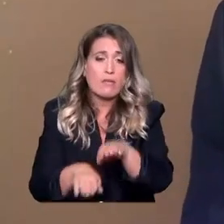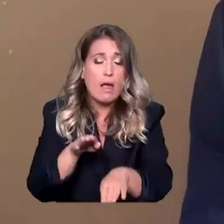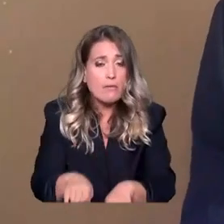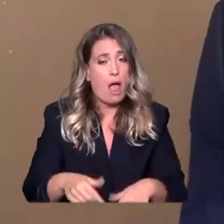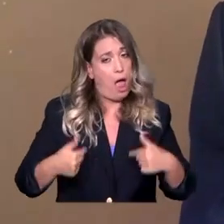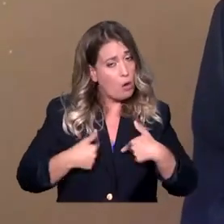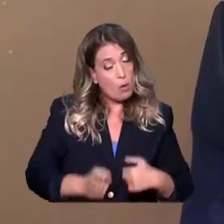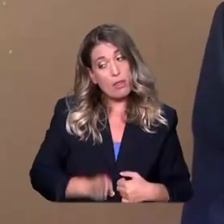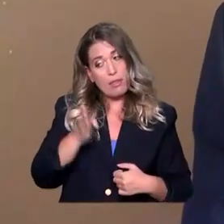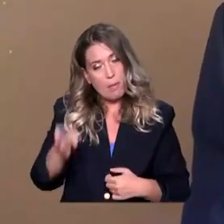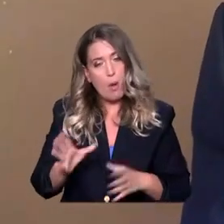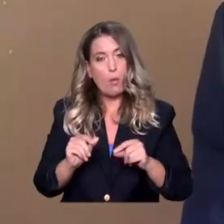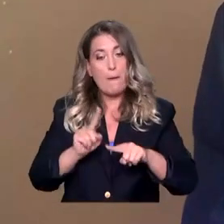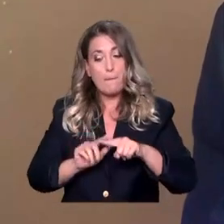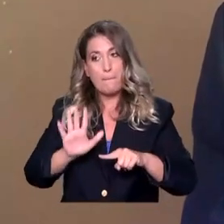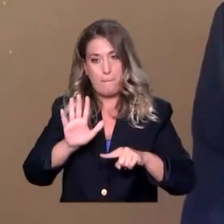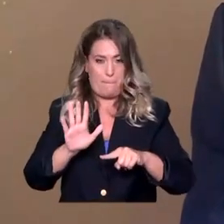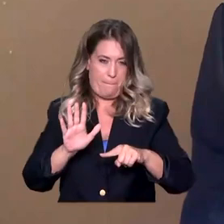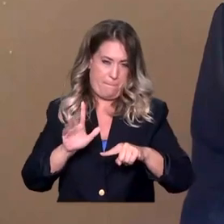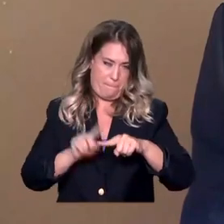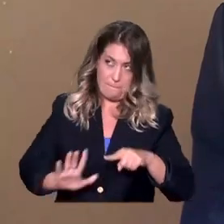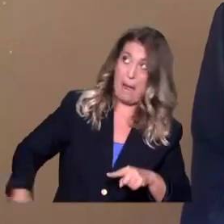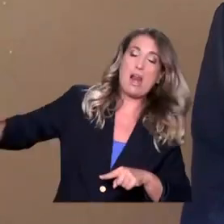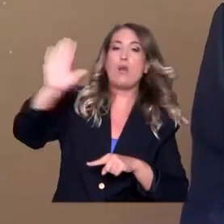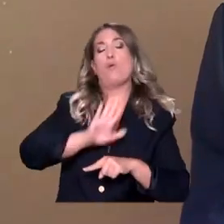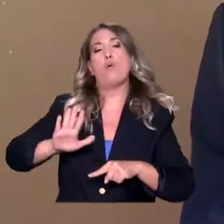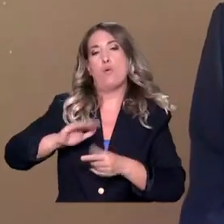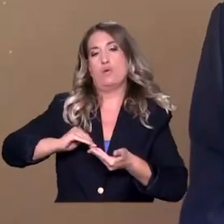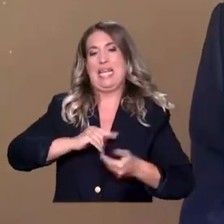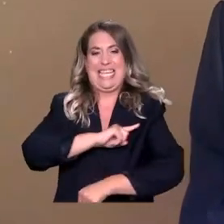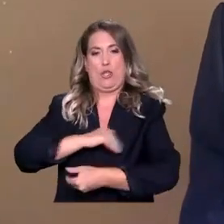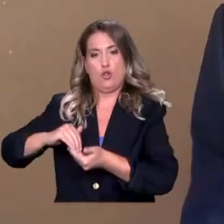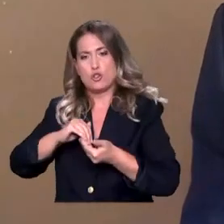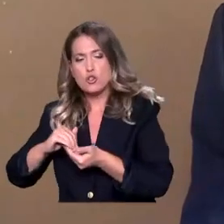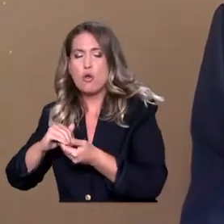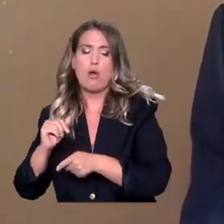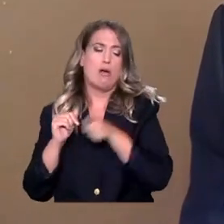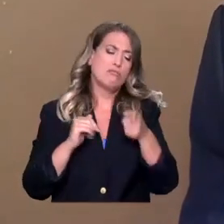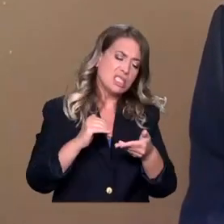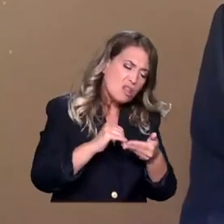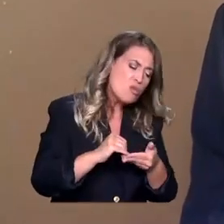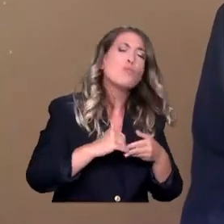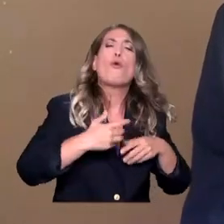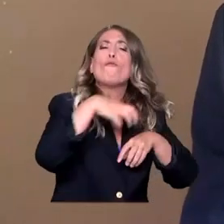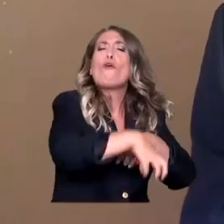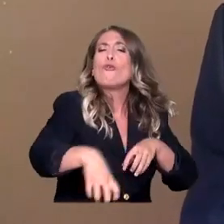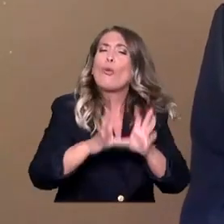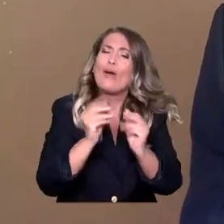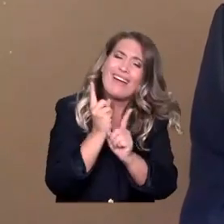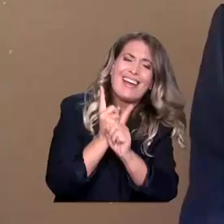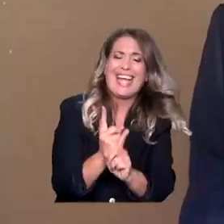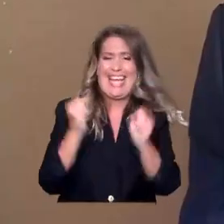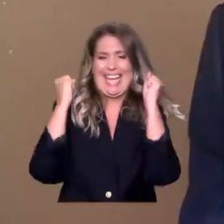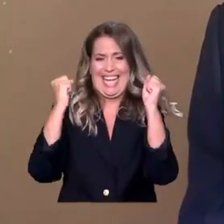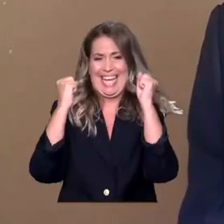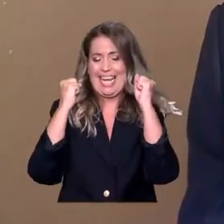Σύλλογο και τον Ιατρικό Σύλλογο Αθηνών αλλά και την ΟΕΝΓΕ θα δω και την ΕΙΝΑΠ. Θα δω όλους τους φορείς. Γιατί θέλω να μου